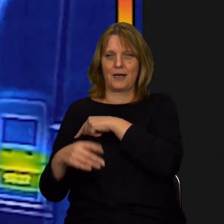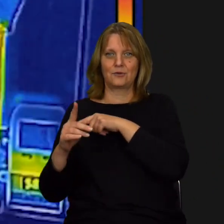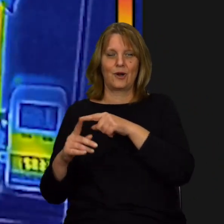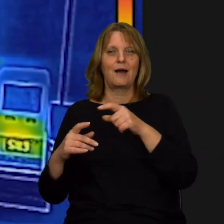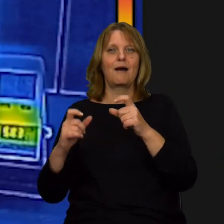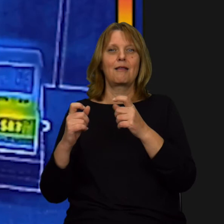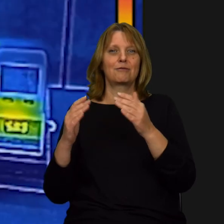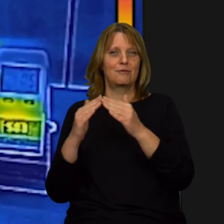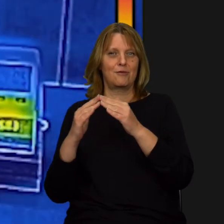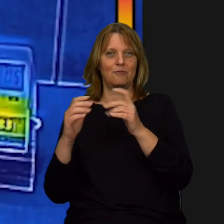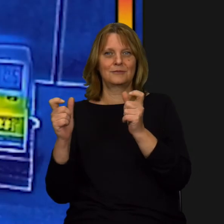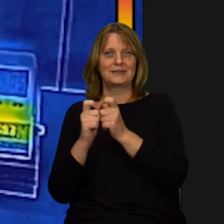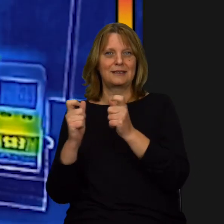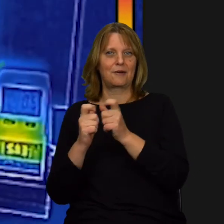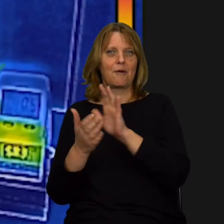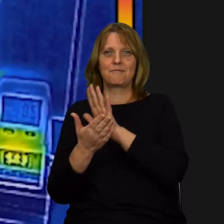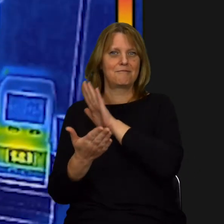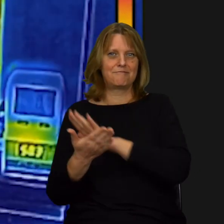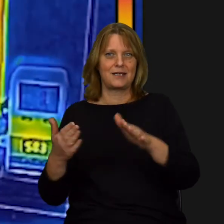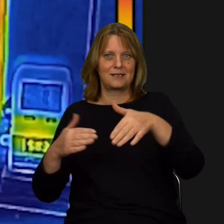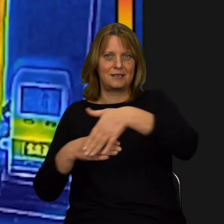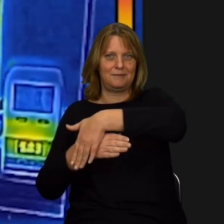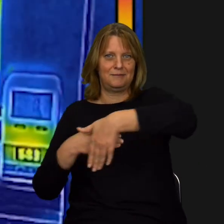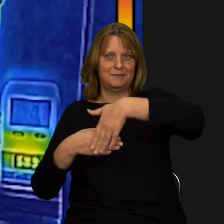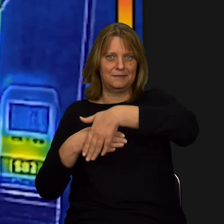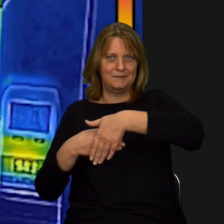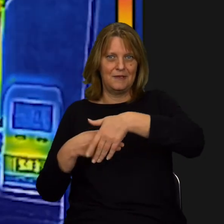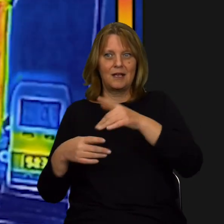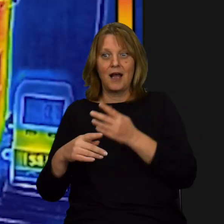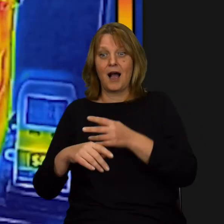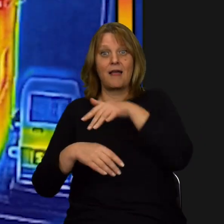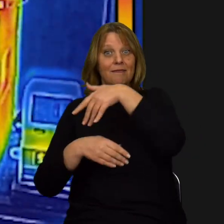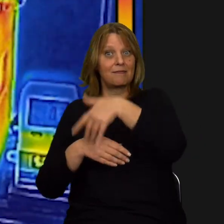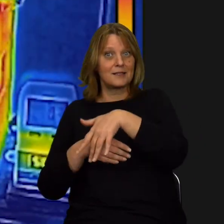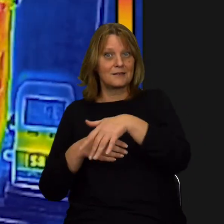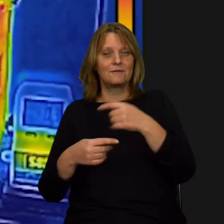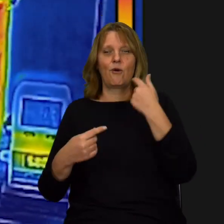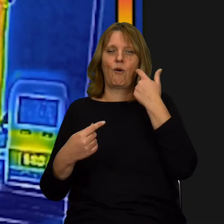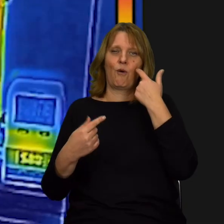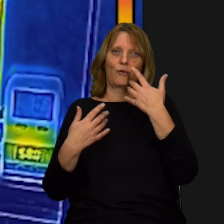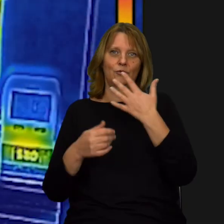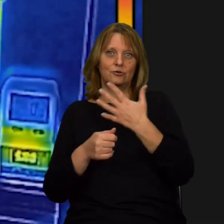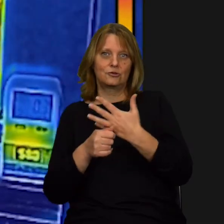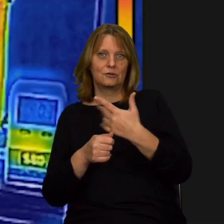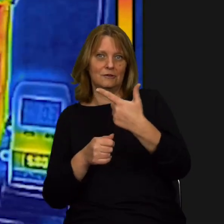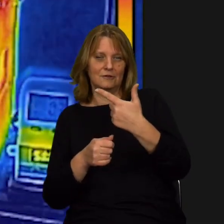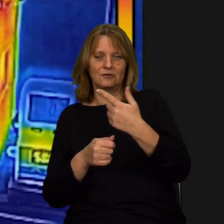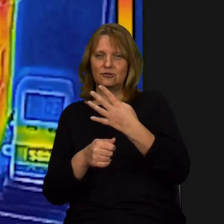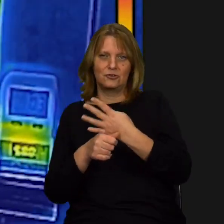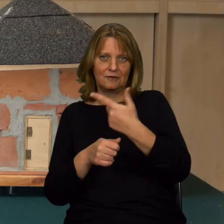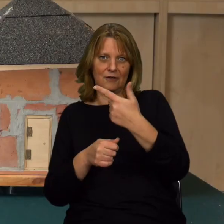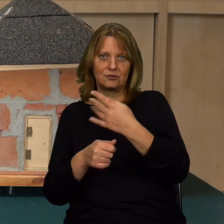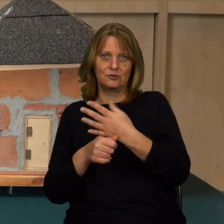bez izolacji. Jest tam około 40 stopni na zewnątrz, 42